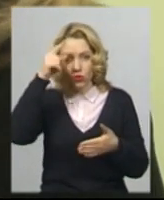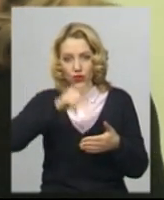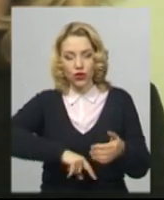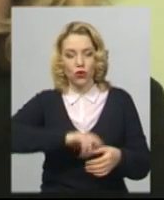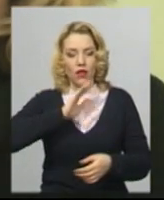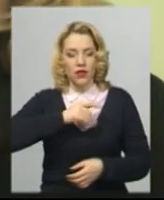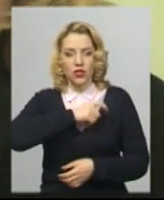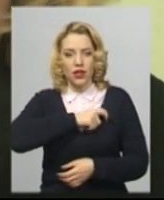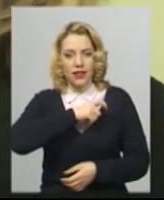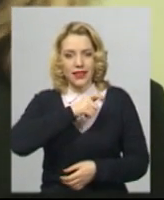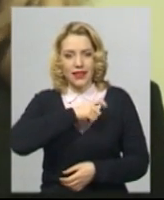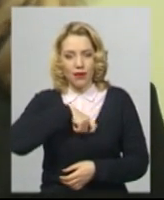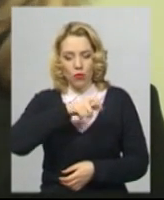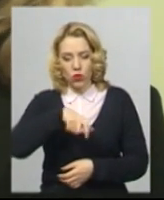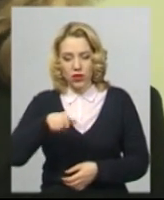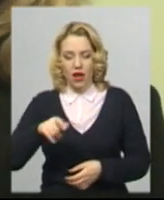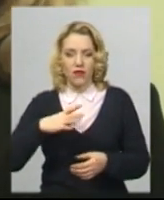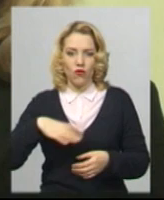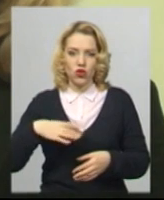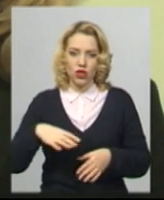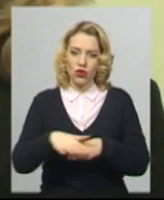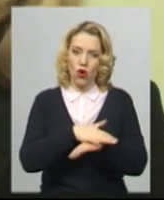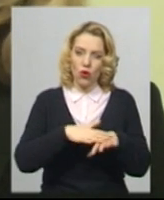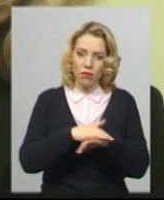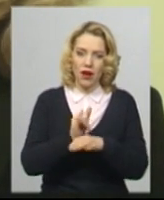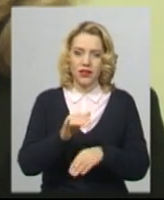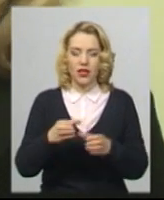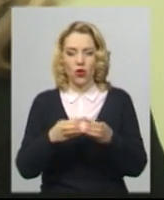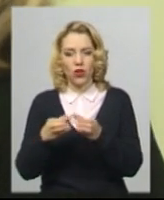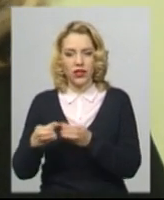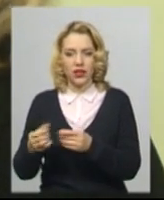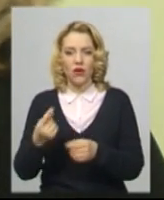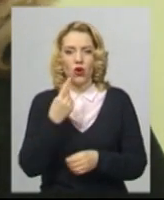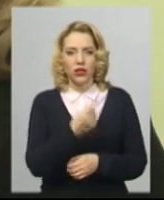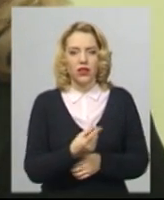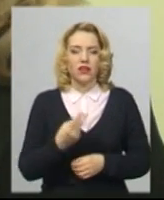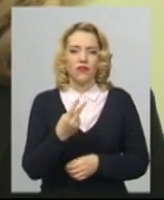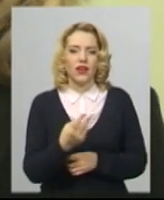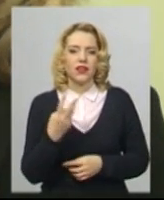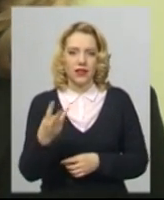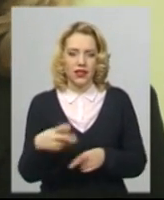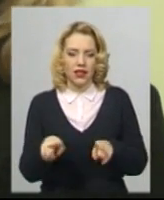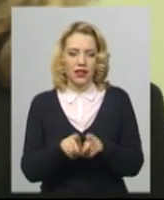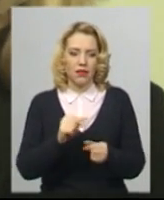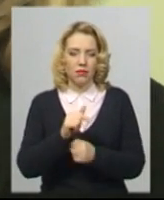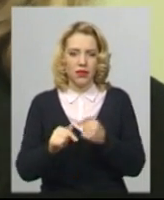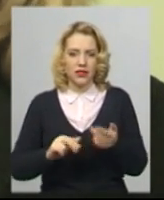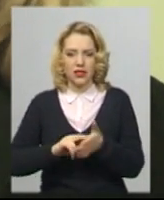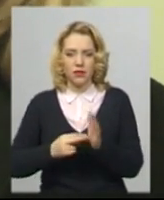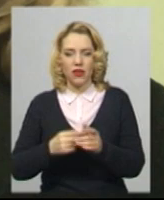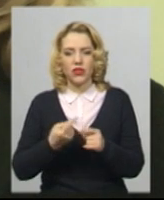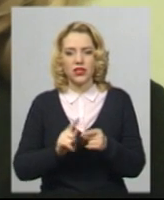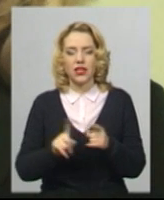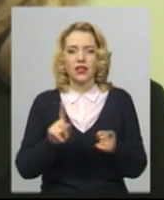громади, колективів, один, два, три таких бізнес-плани, з них, який найбільш буде